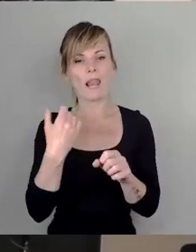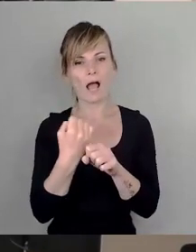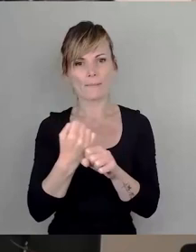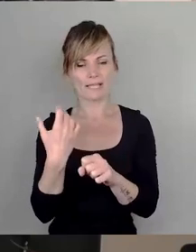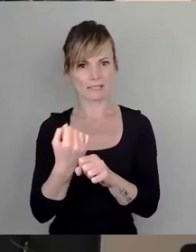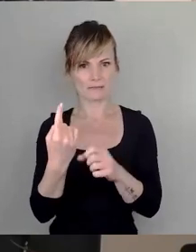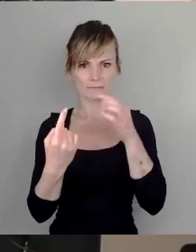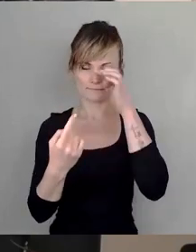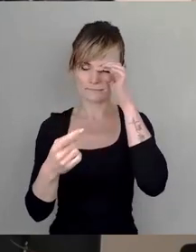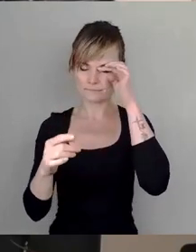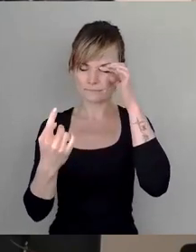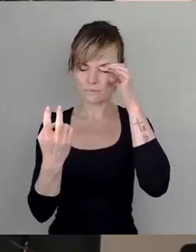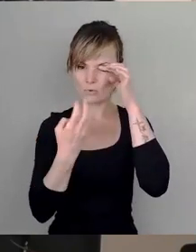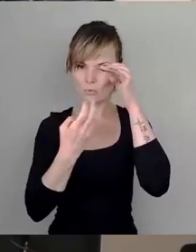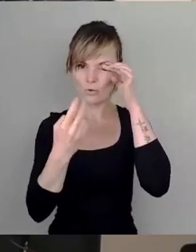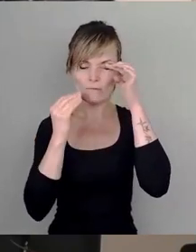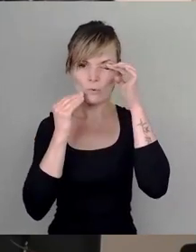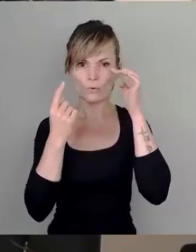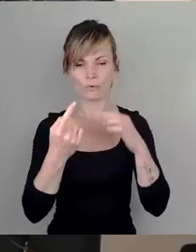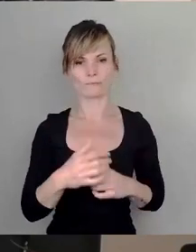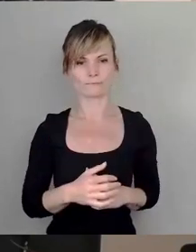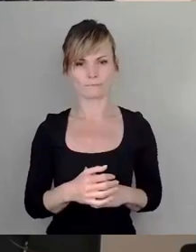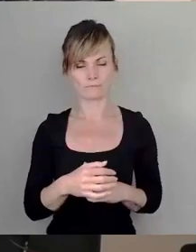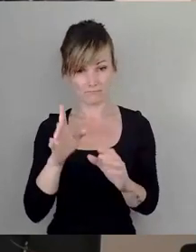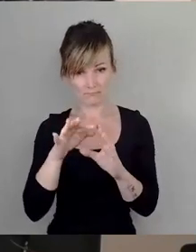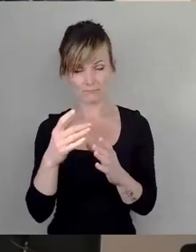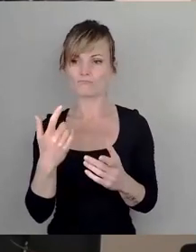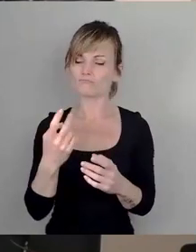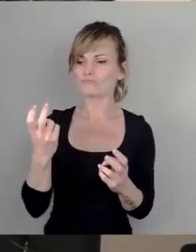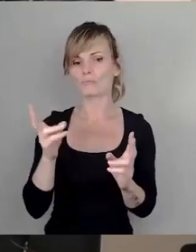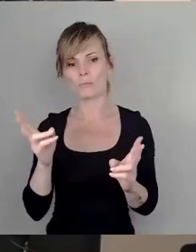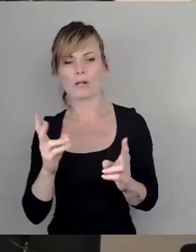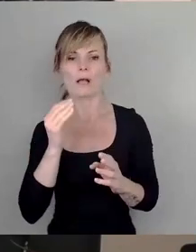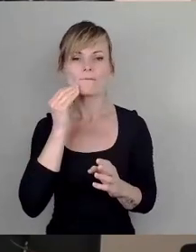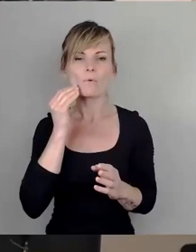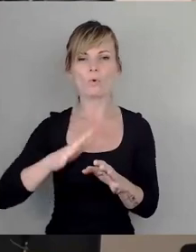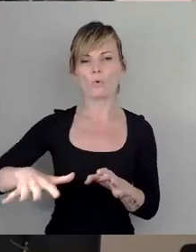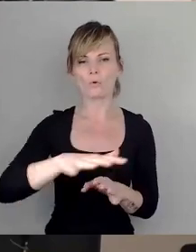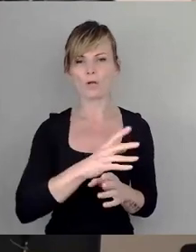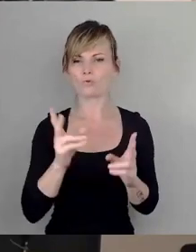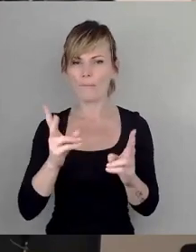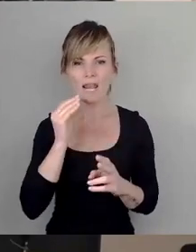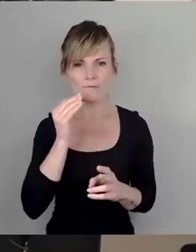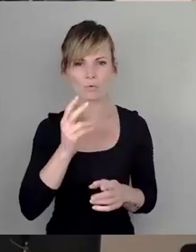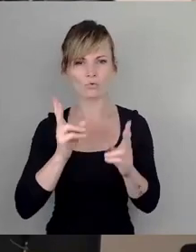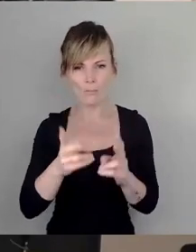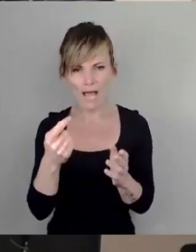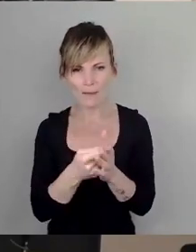und suchen eine Wohnung. Finden Sie auf dem Wiegwohnungsmarkt eine normale Wohnung zum normalen Preis?